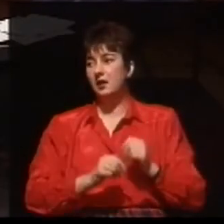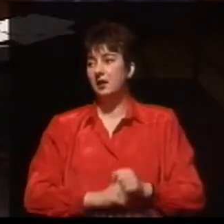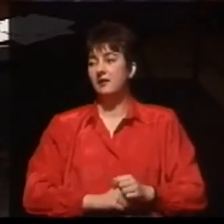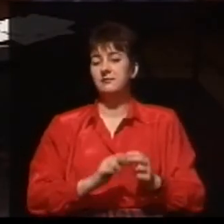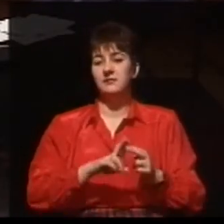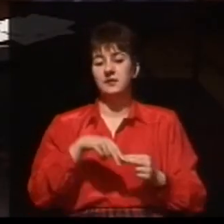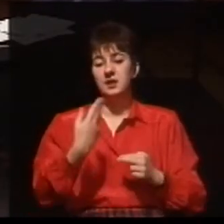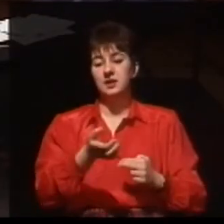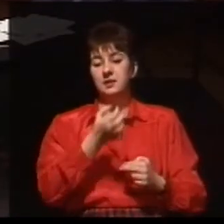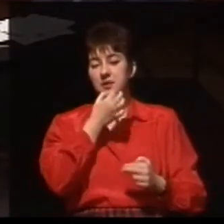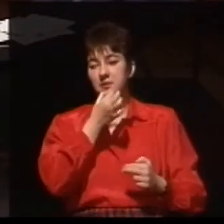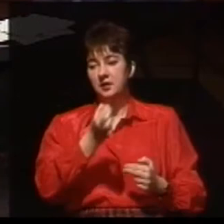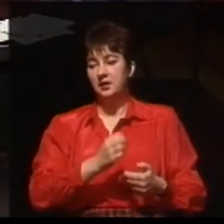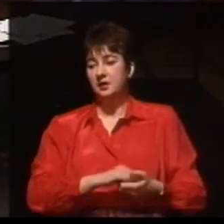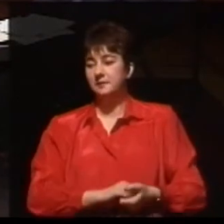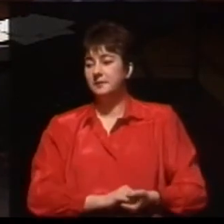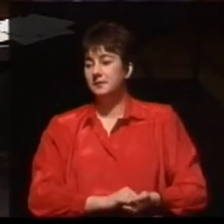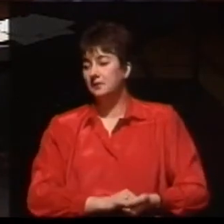bardzo. Proszę bardzo.